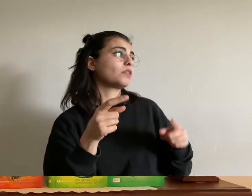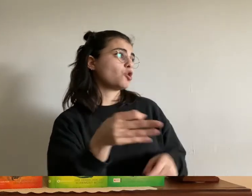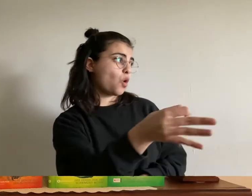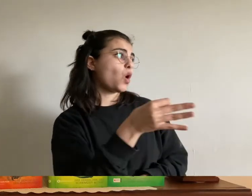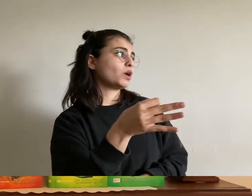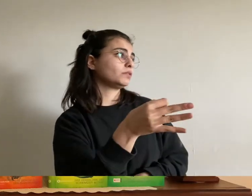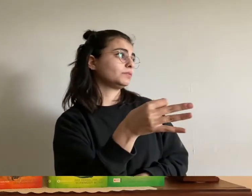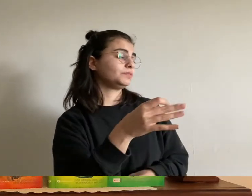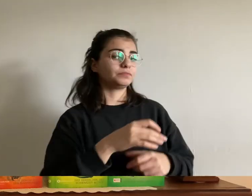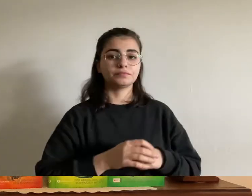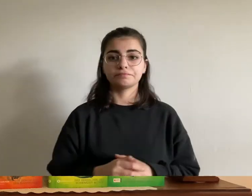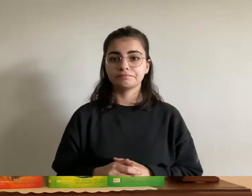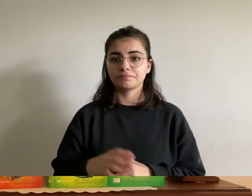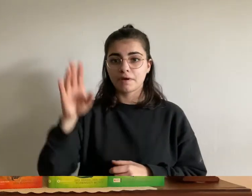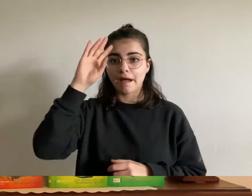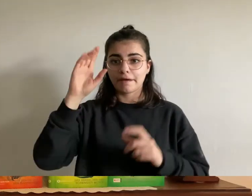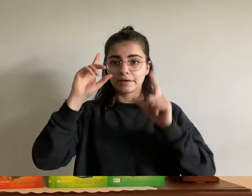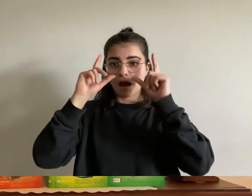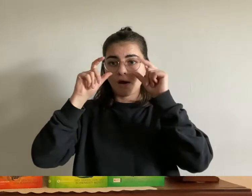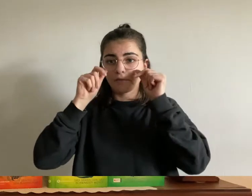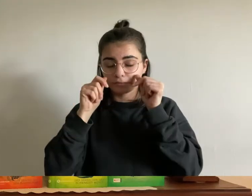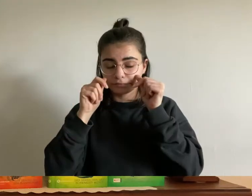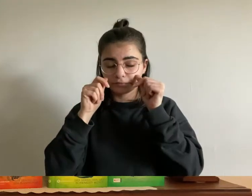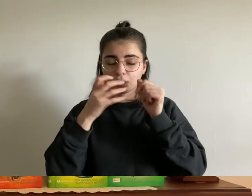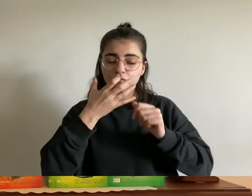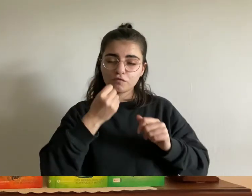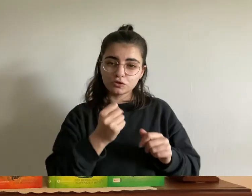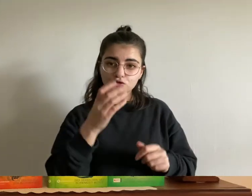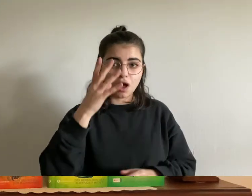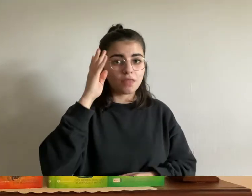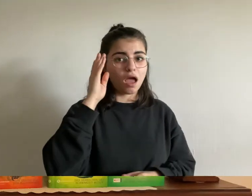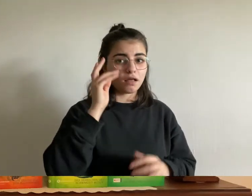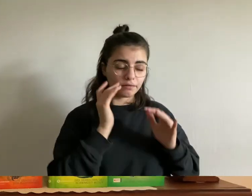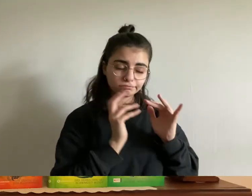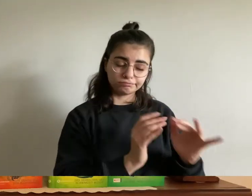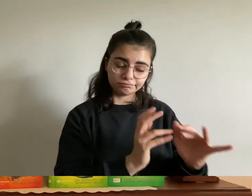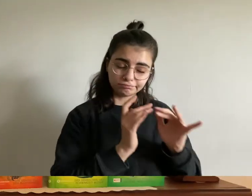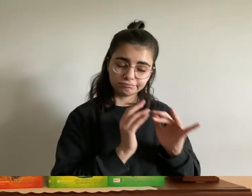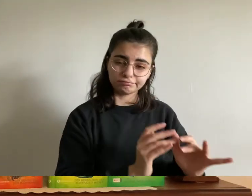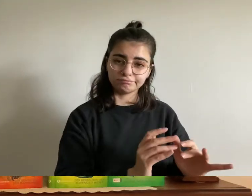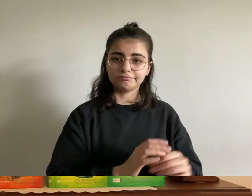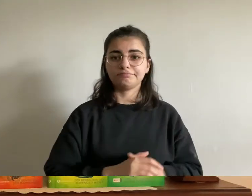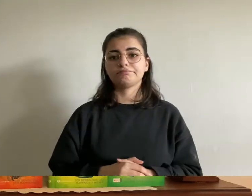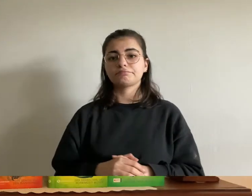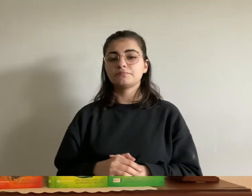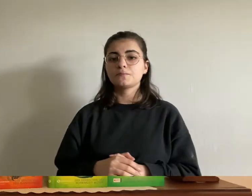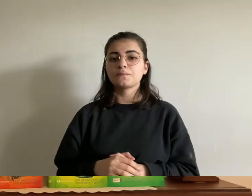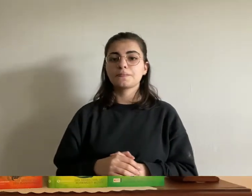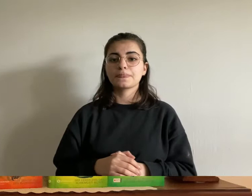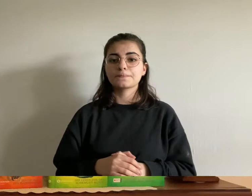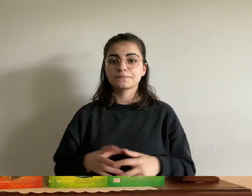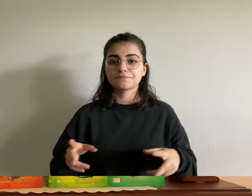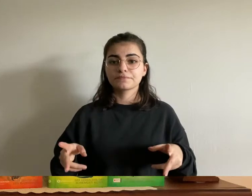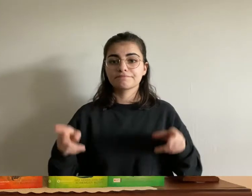abschied sie hat es geschafft rief bengt begeistert und sah von